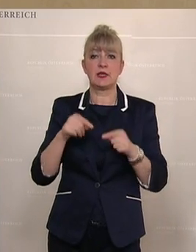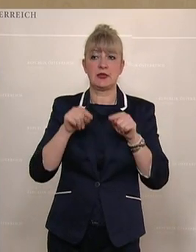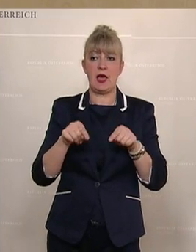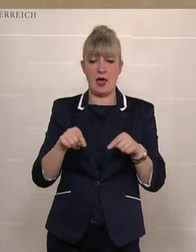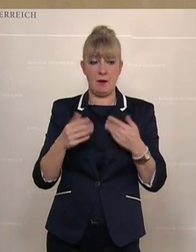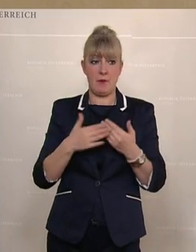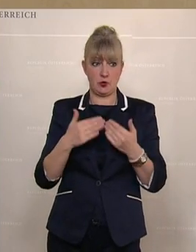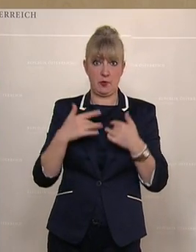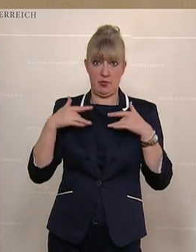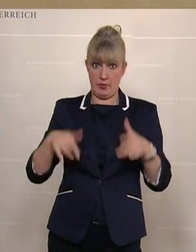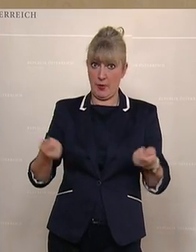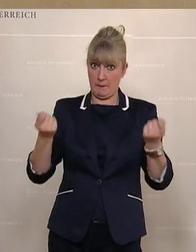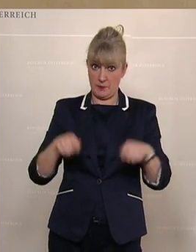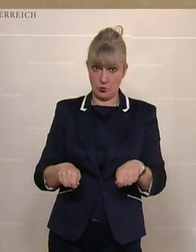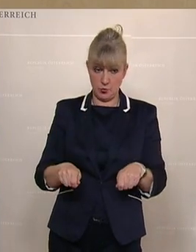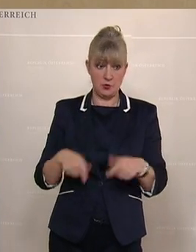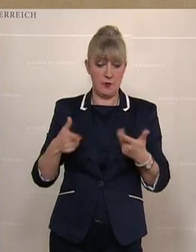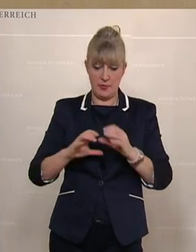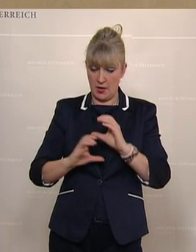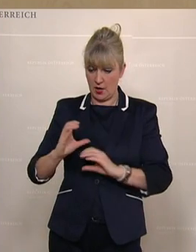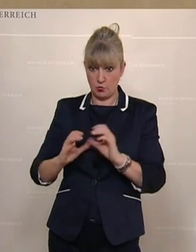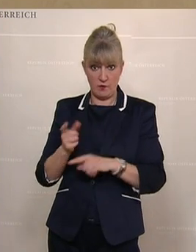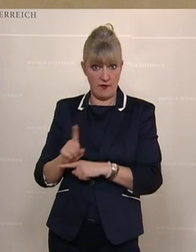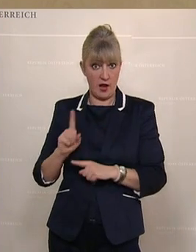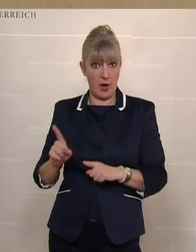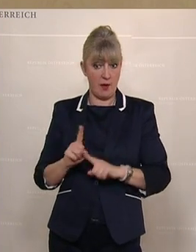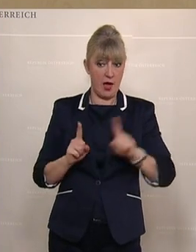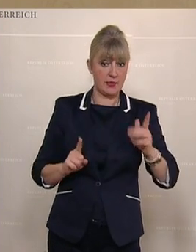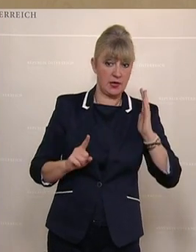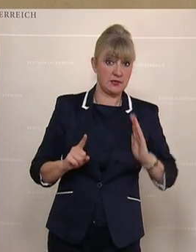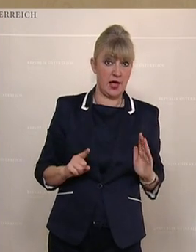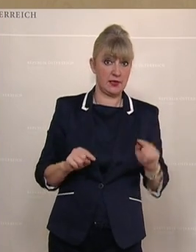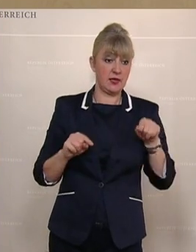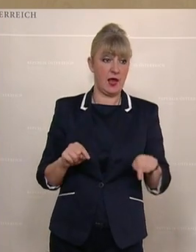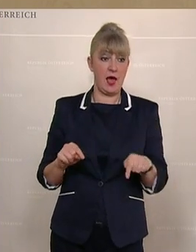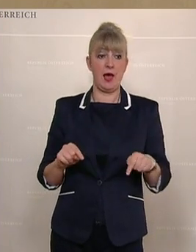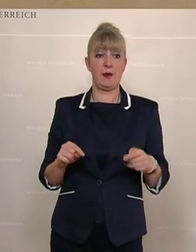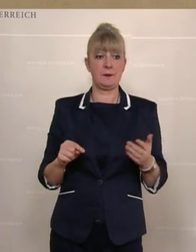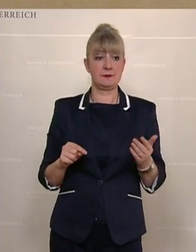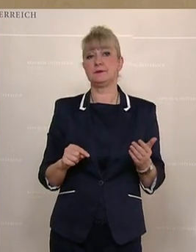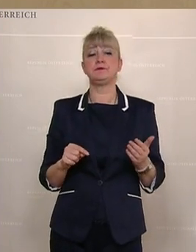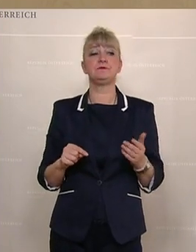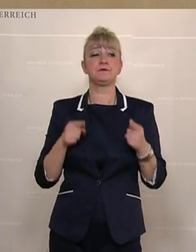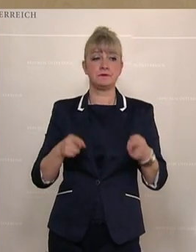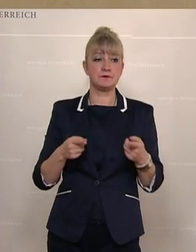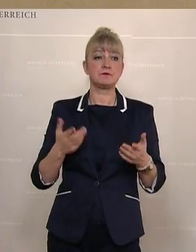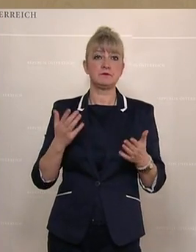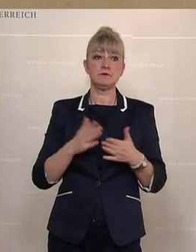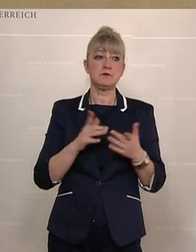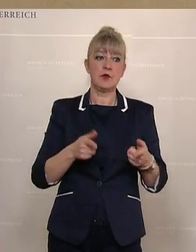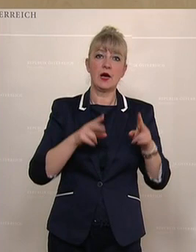wir hier einen Beschluss haben und die Ressourcen fehlen, aber auf der anderen Seite hier das Recht privatisieren,